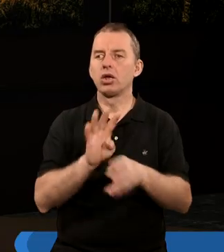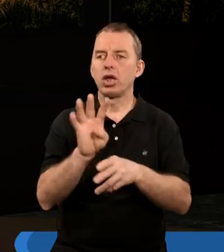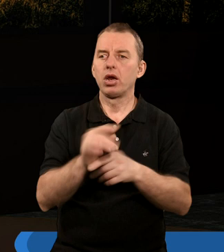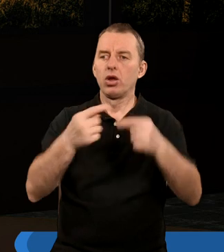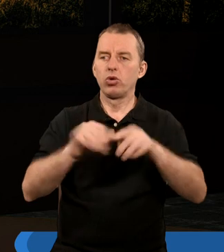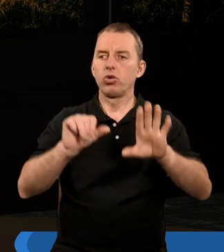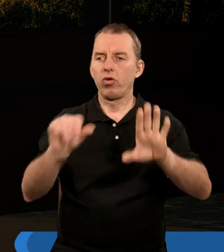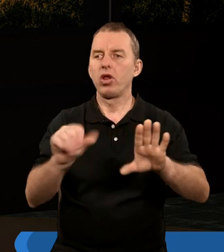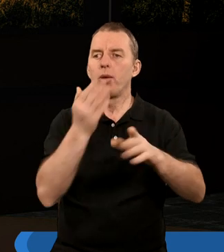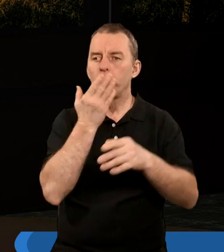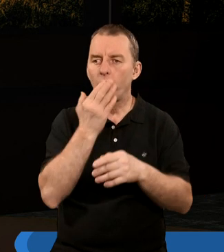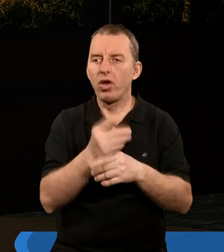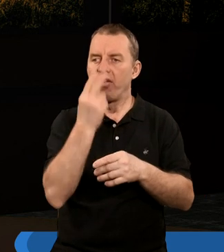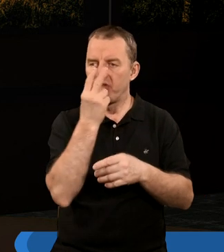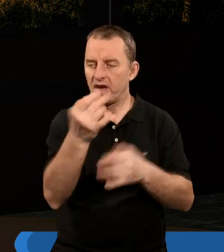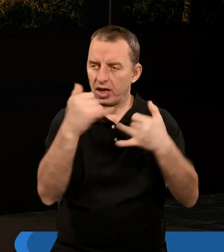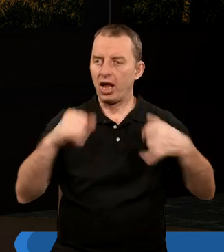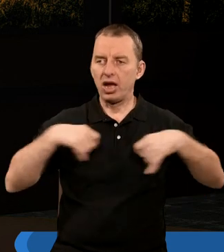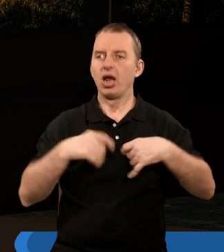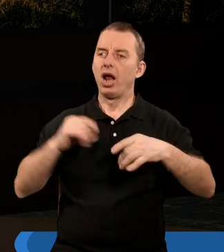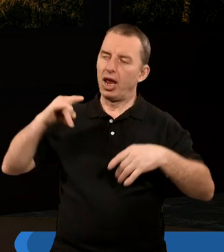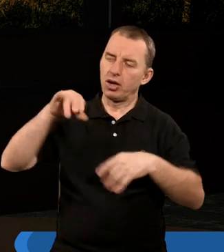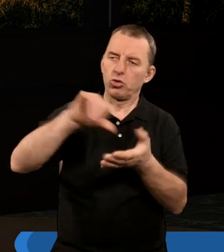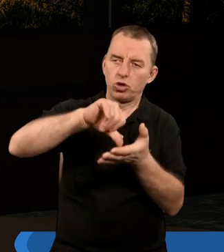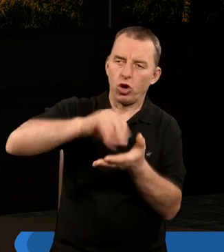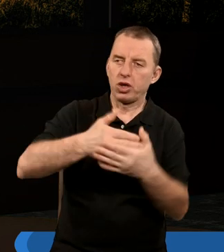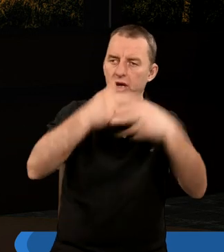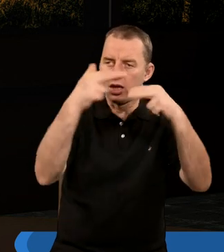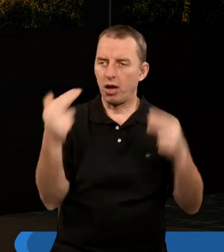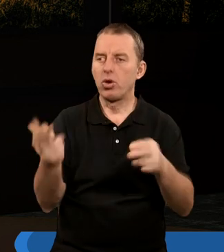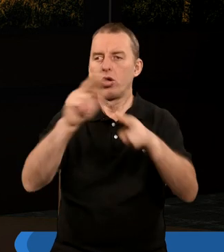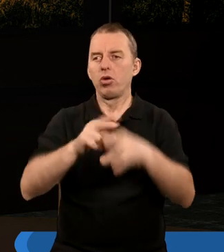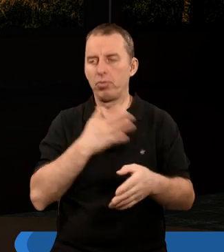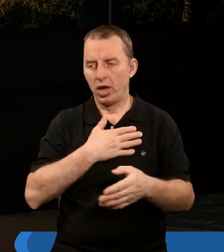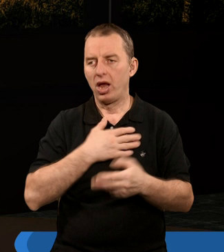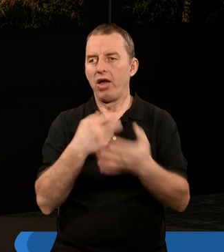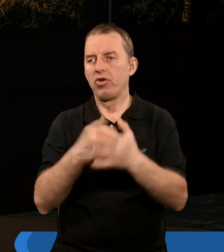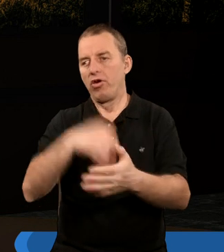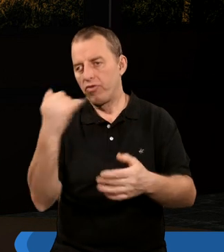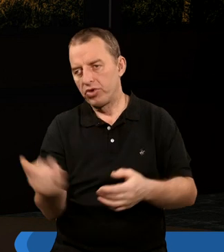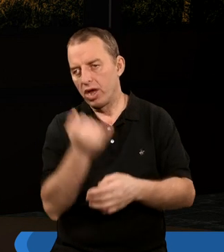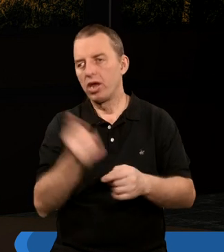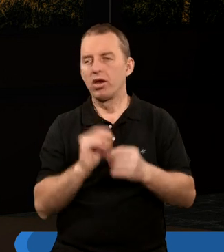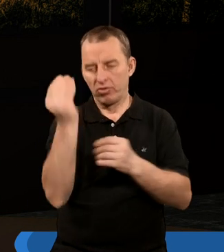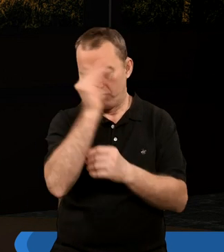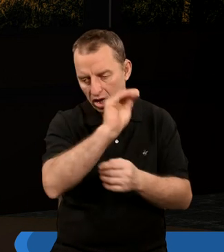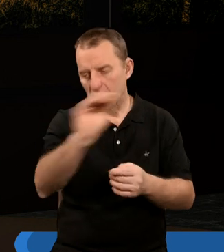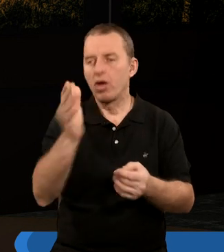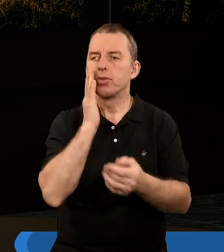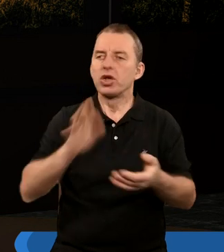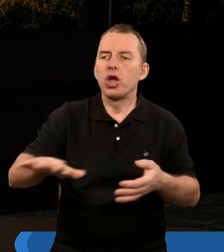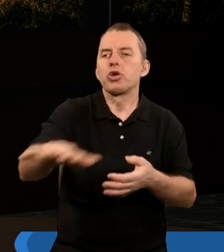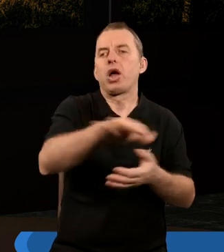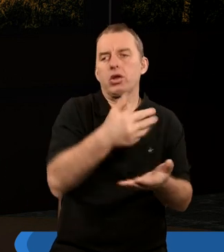rozdział i szósty werset mówi, że widziałem innego anioła lecącego przez środek nieba, który miał Ewangelię wieczną, aby ją zwiastować